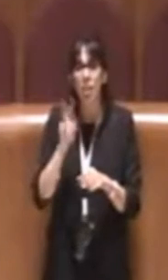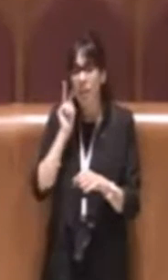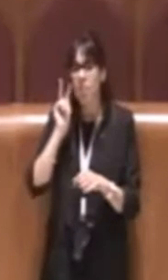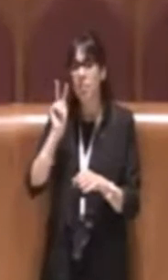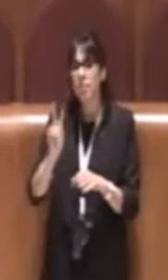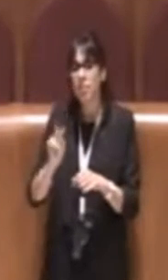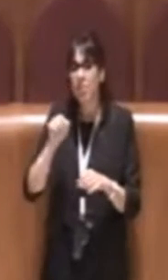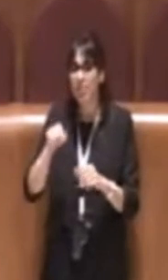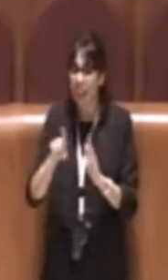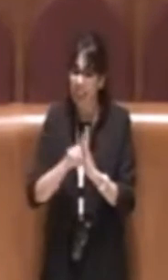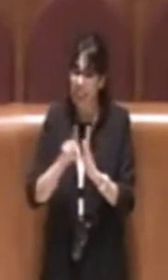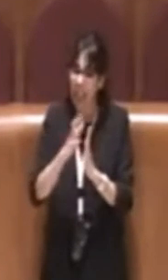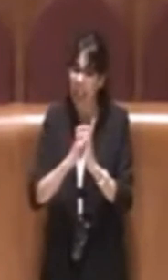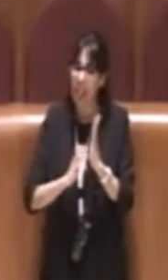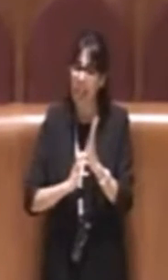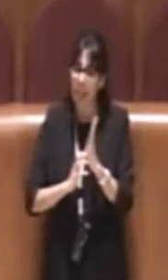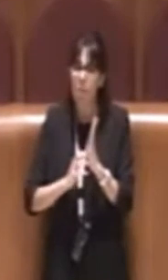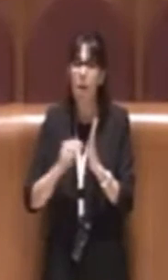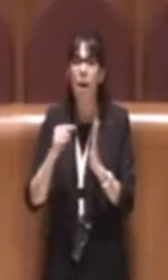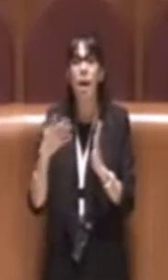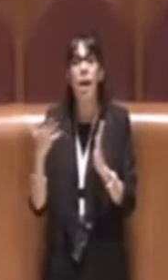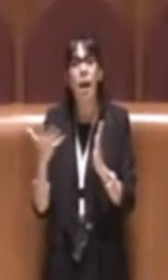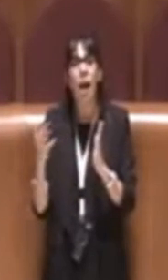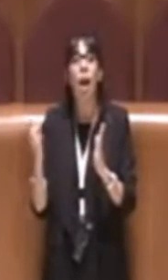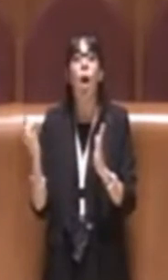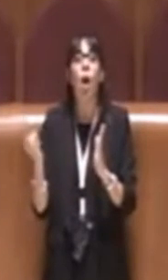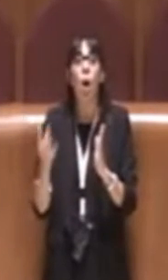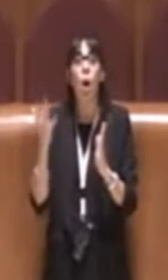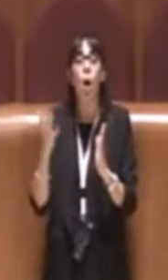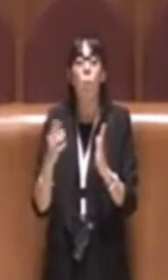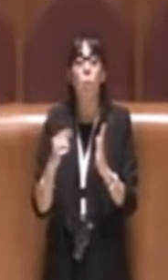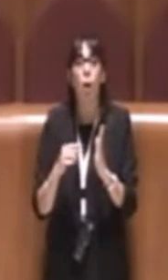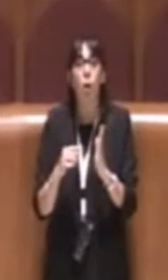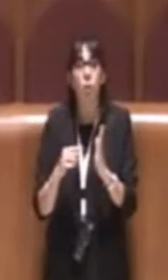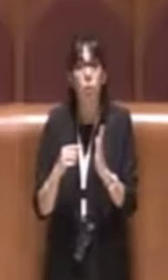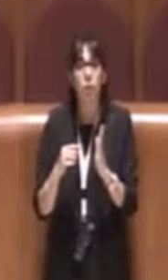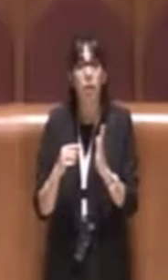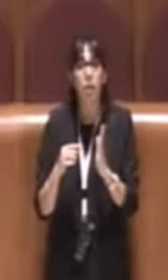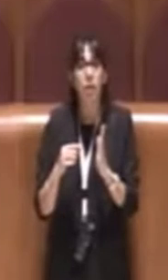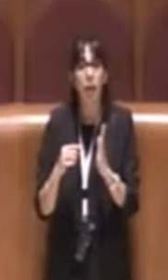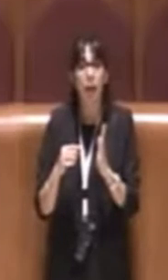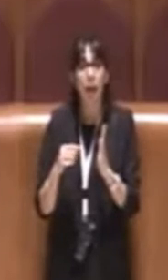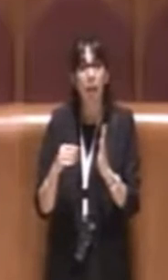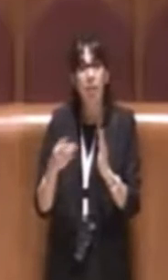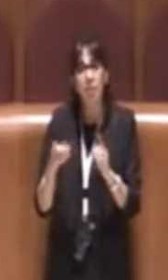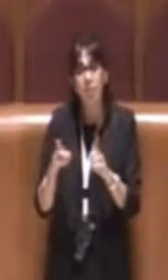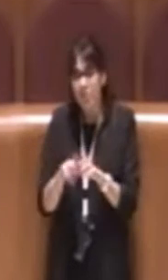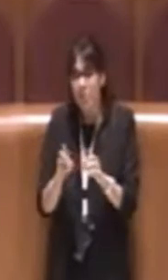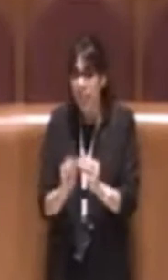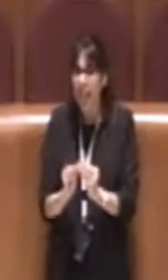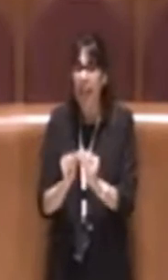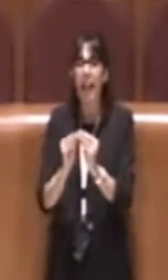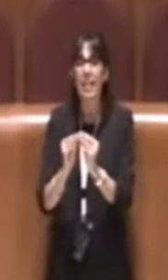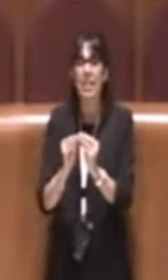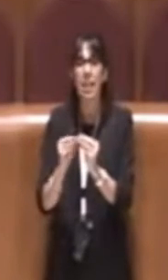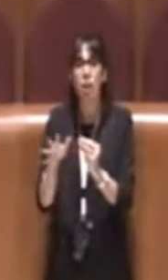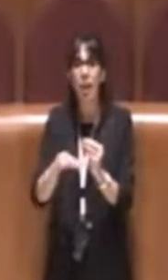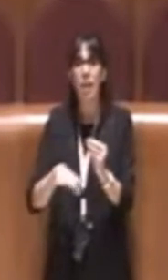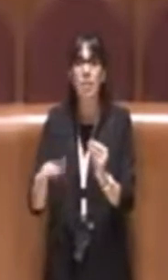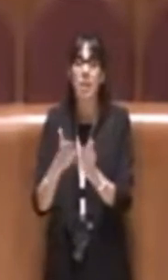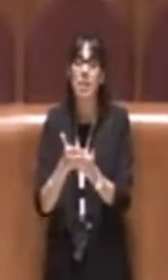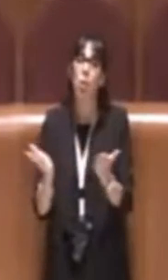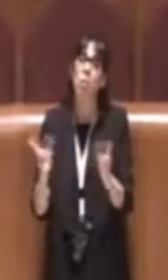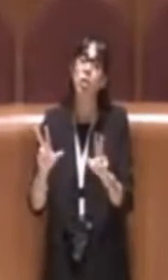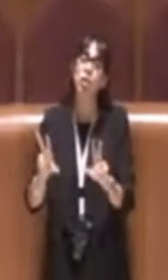in questa delibera una opportunità nel realizzare dei nuovi spazi pubblici che possono essere